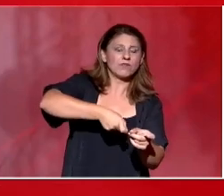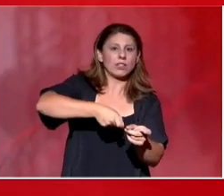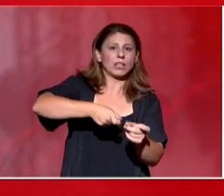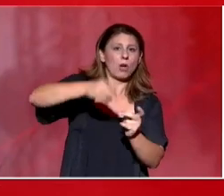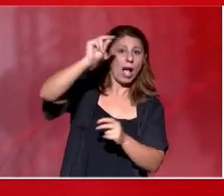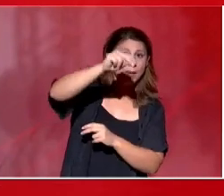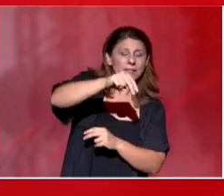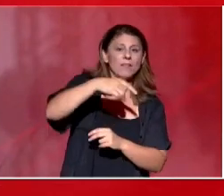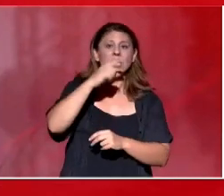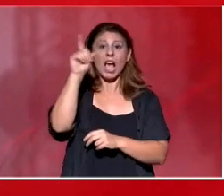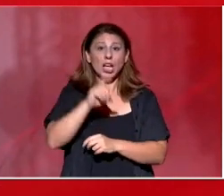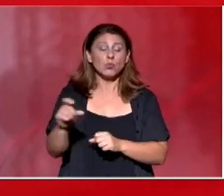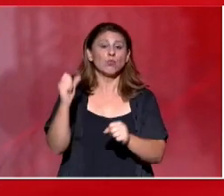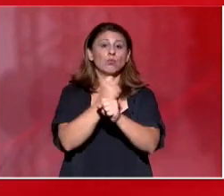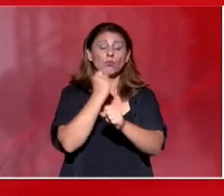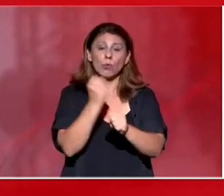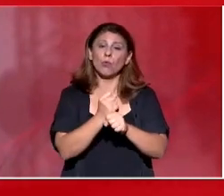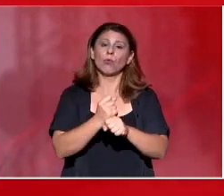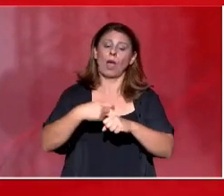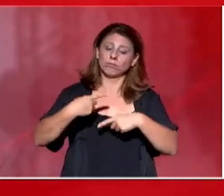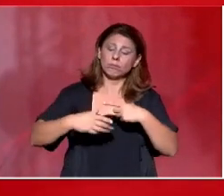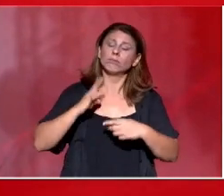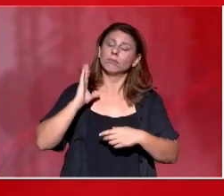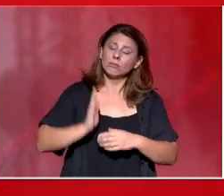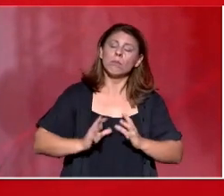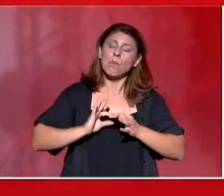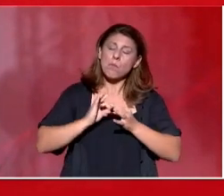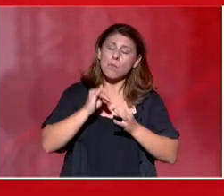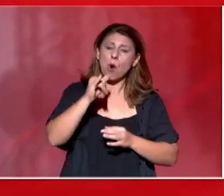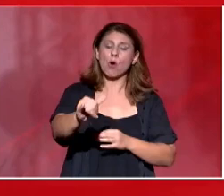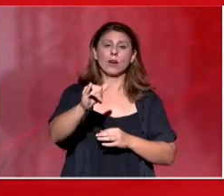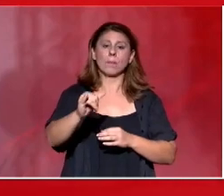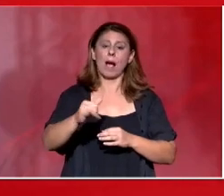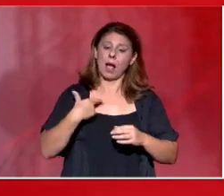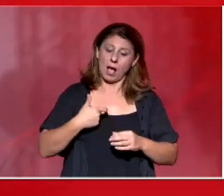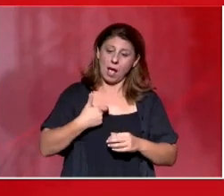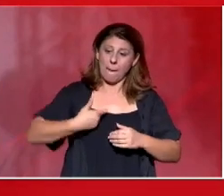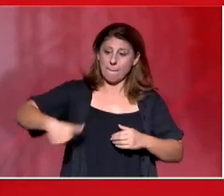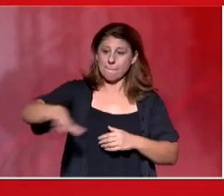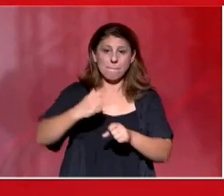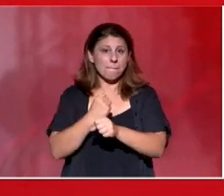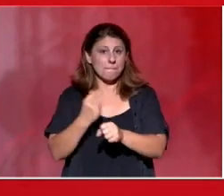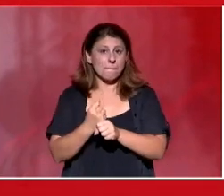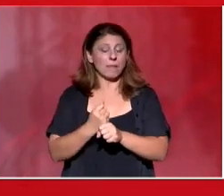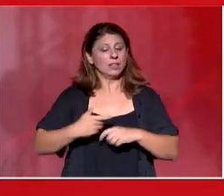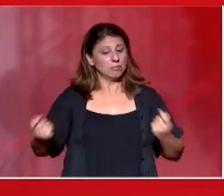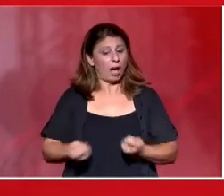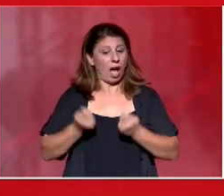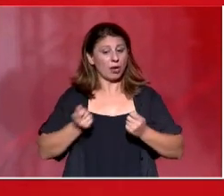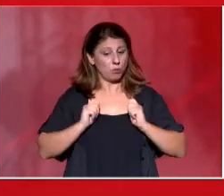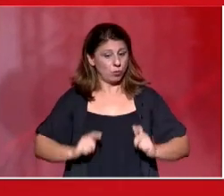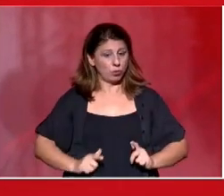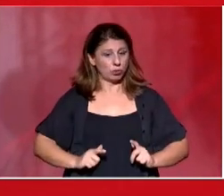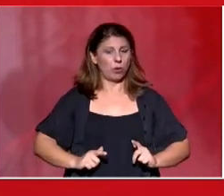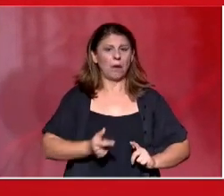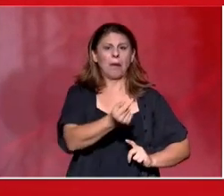να ζούμε για να δουλεύουμε, να παράγουμε όλο τον πλούτο για να τον κλέβουν μια χούφτα παράσιτα. Αυτό